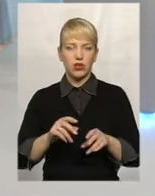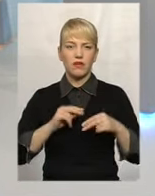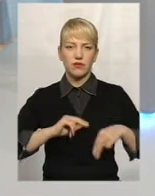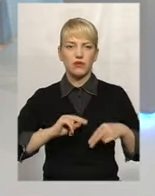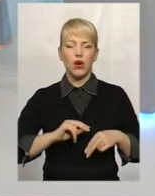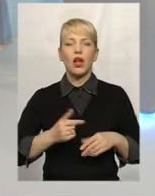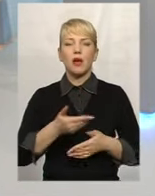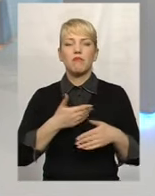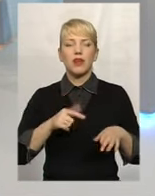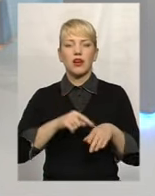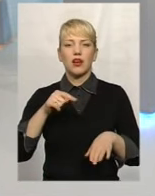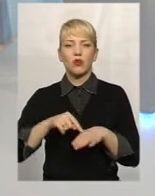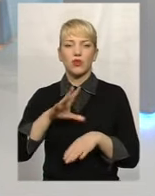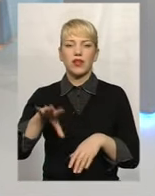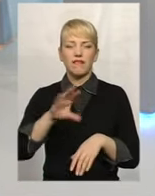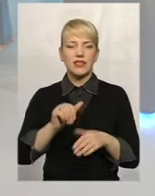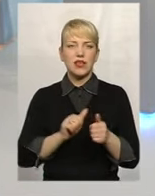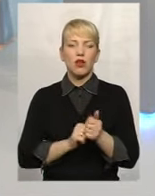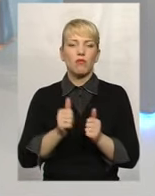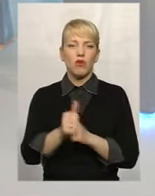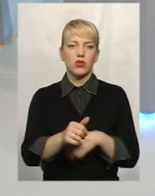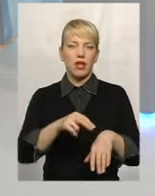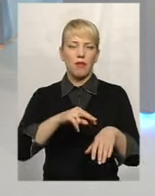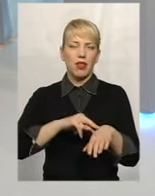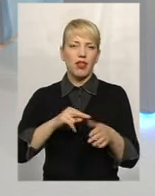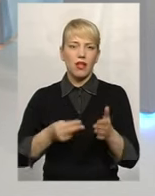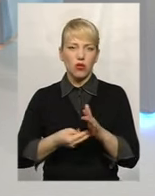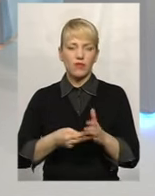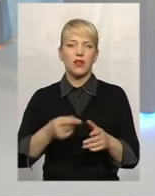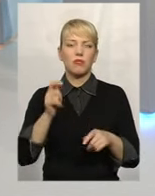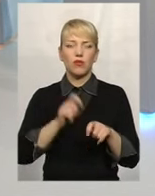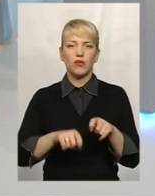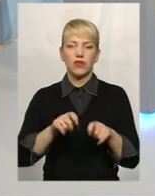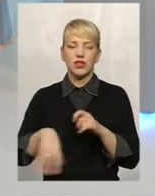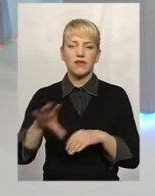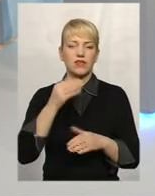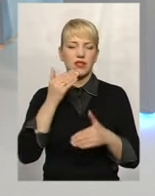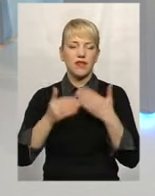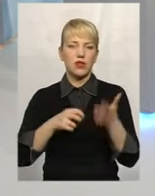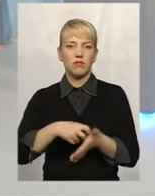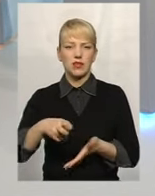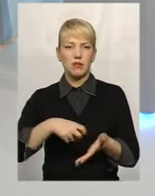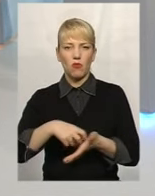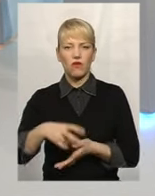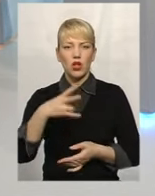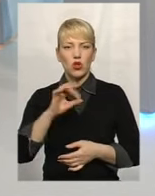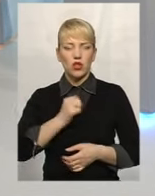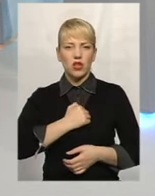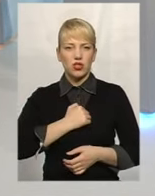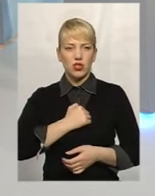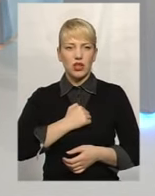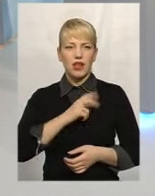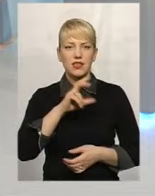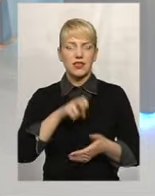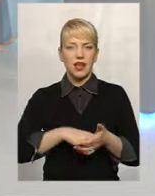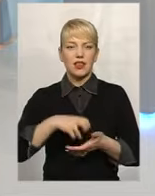Ми реагуємо на всі позапланові, проводимо позапланові переріки за всіма зверненнями письмовими громадян, але, на жаль, за